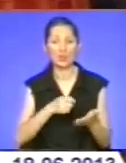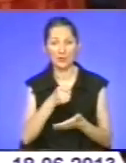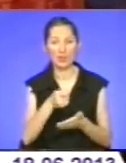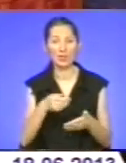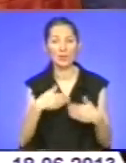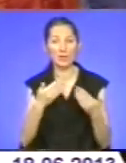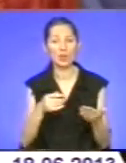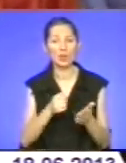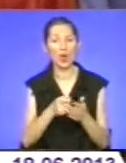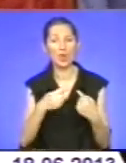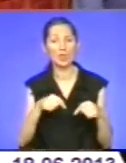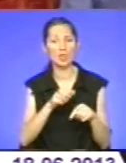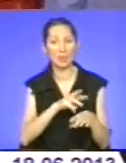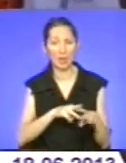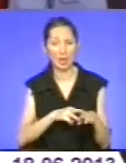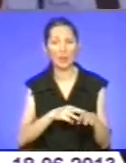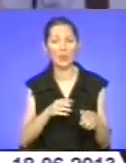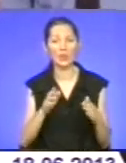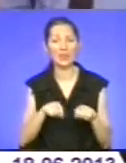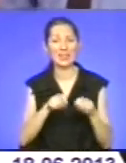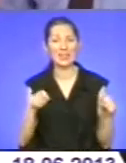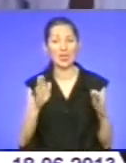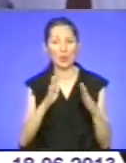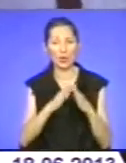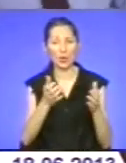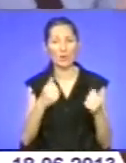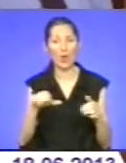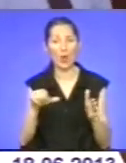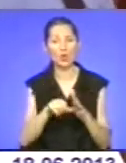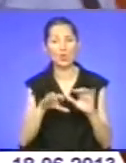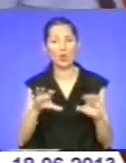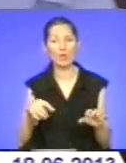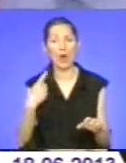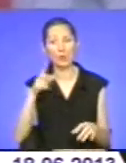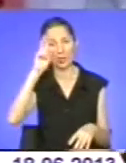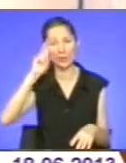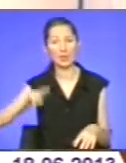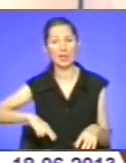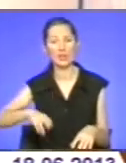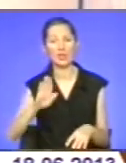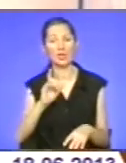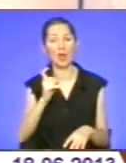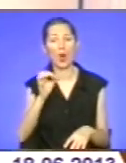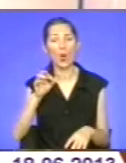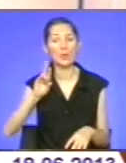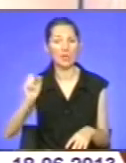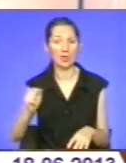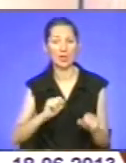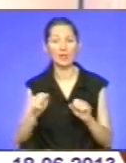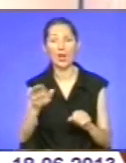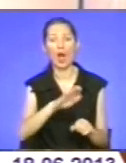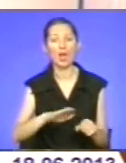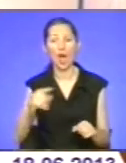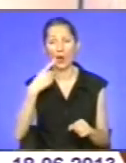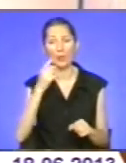У відкритті будинку дільничного у Бережаних взяв участь голова обласної державної адміністрації Лантин Хоптян. Керівник краю говорив про перспективу